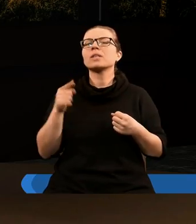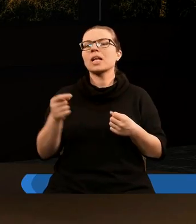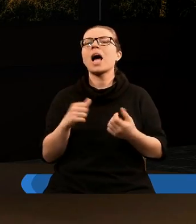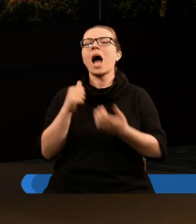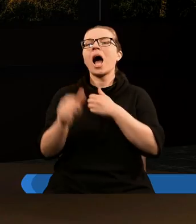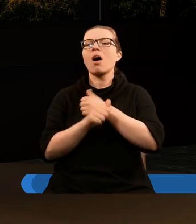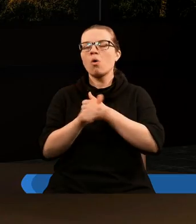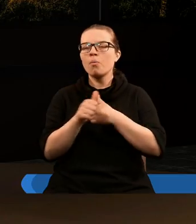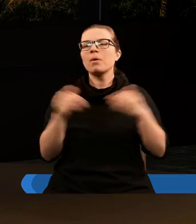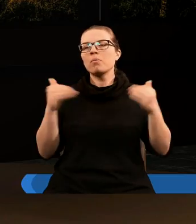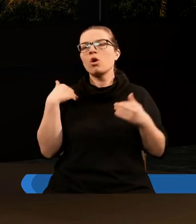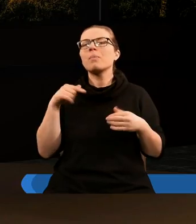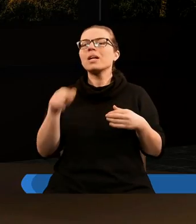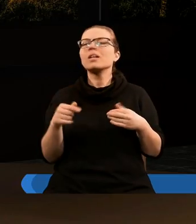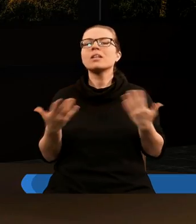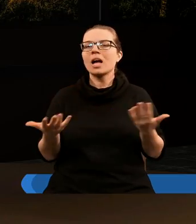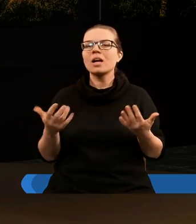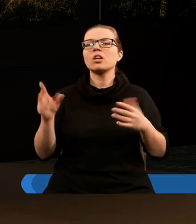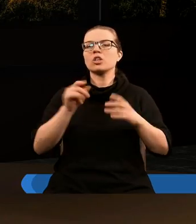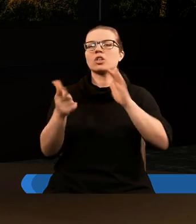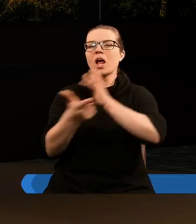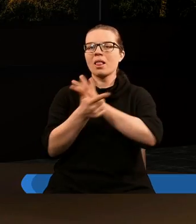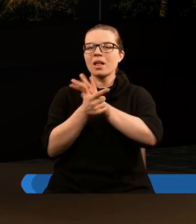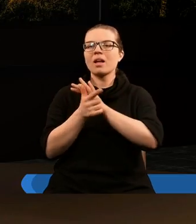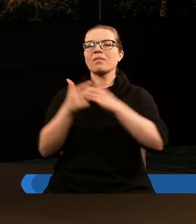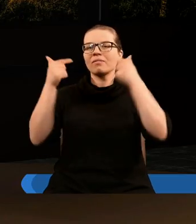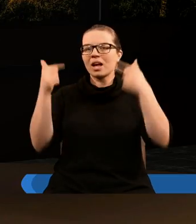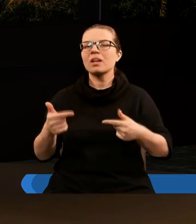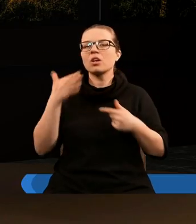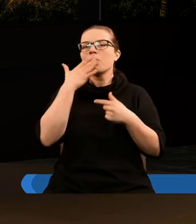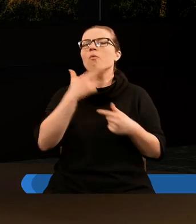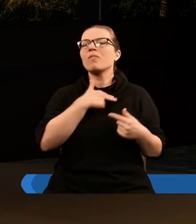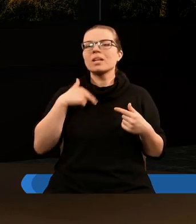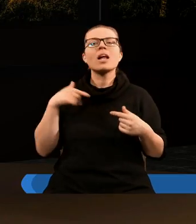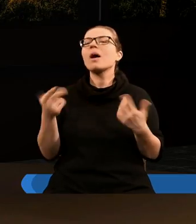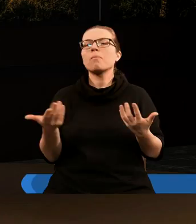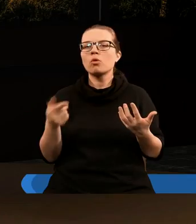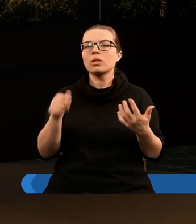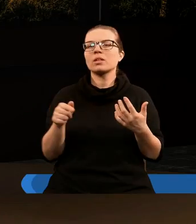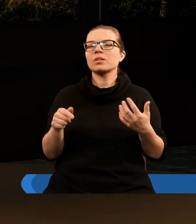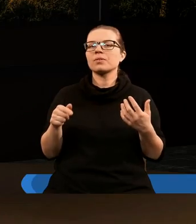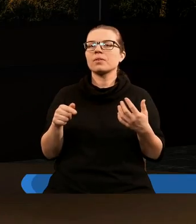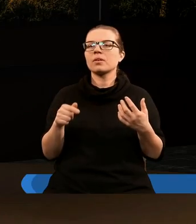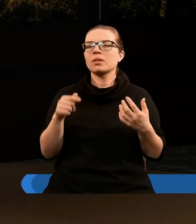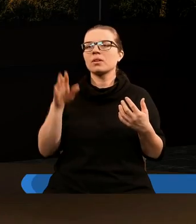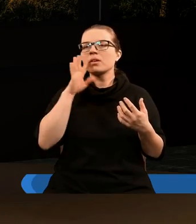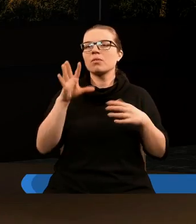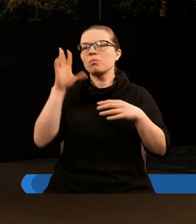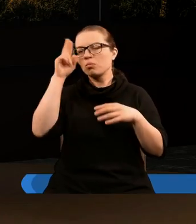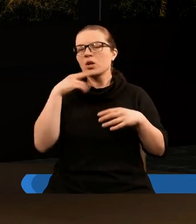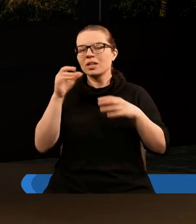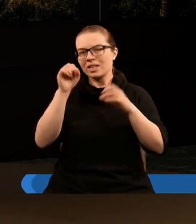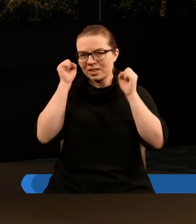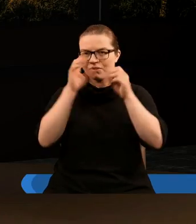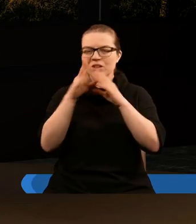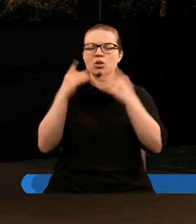argument może być taki, że 17 werset mówi nam o tym, że i otrzeb Bóg wszelką łzę